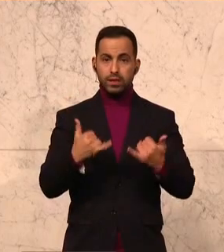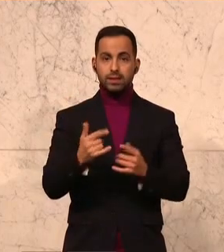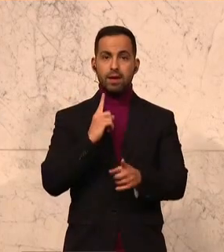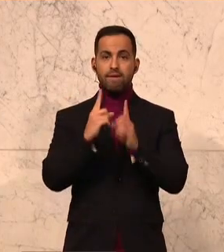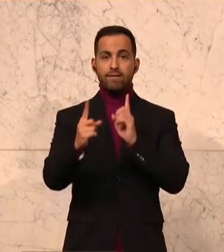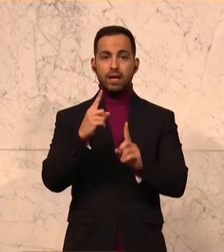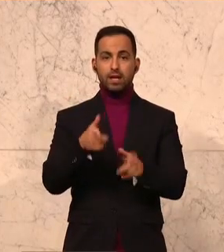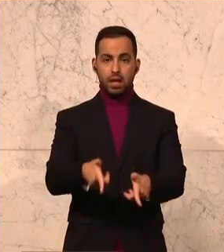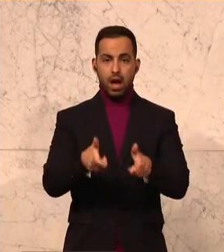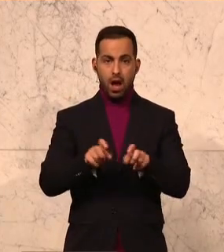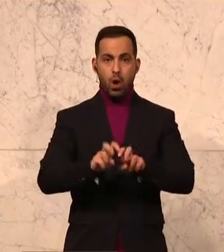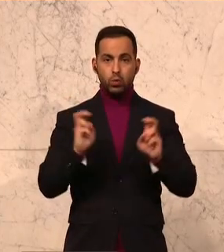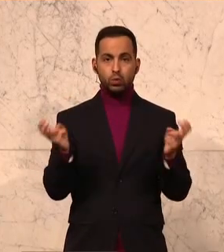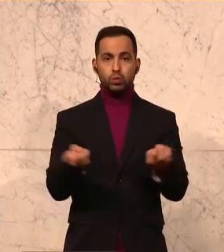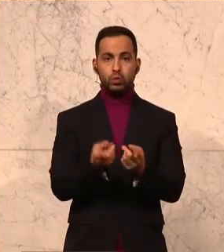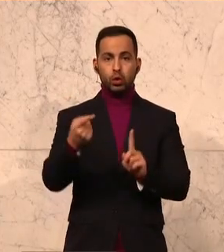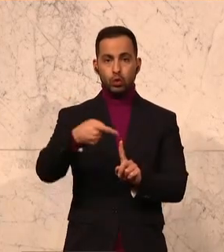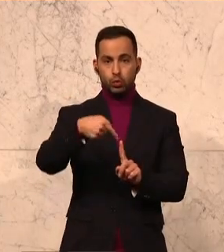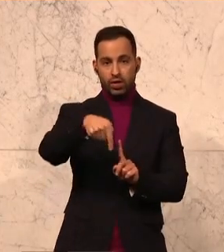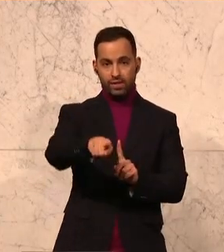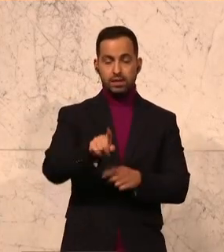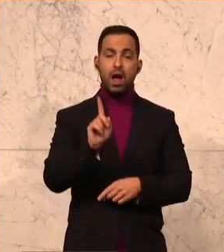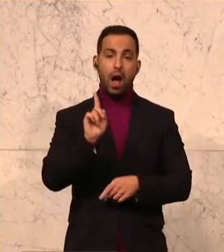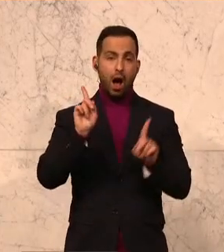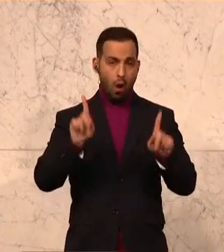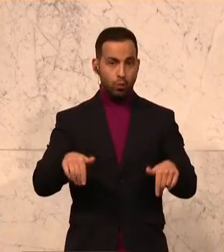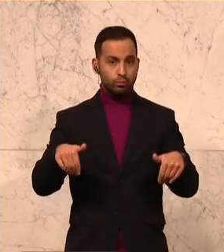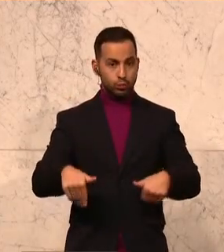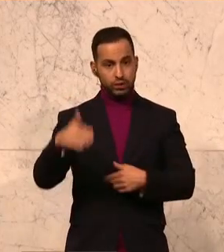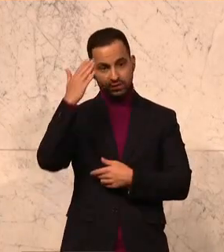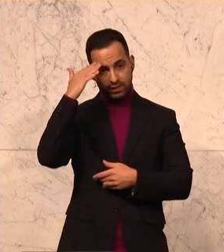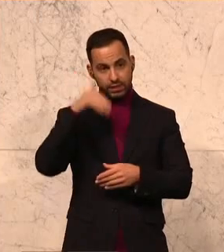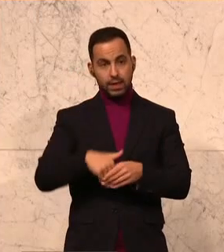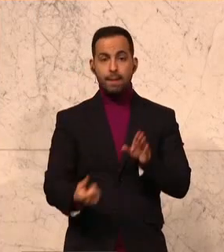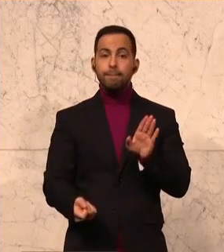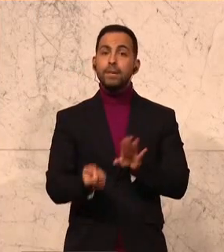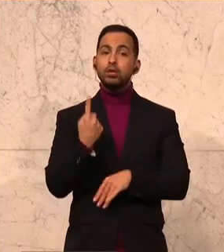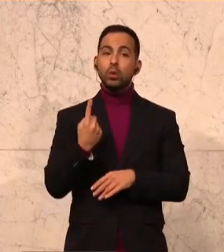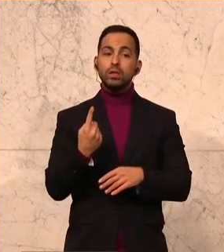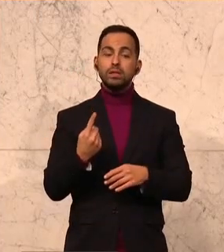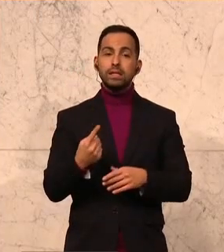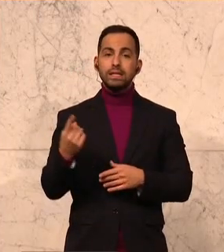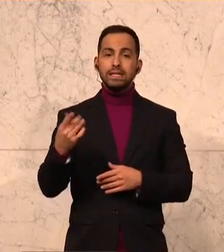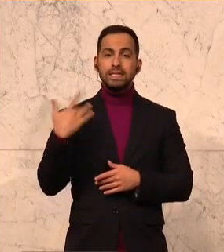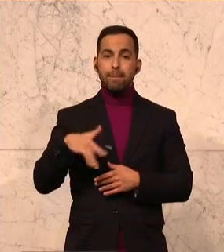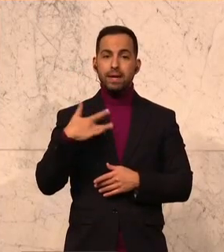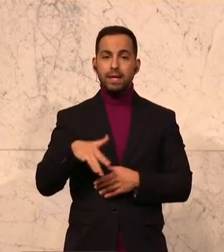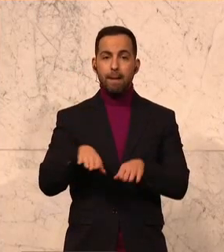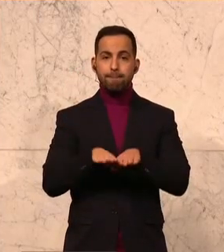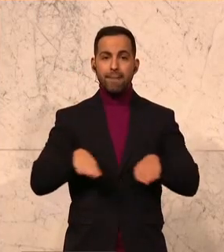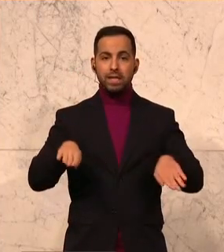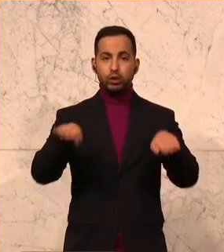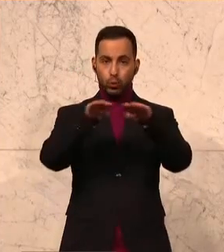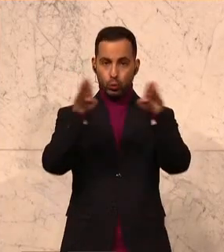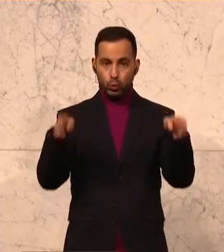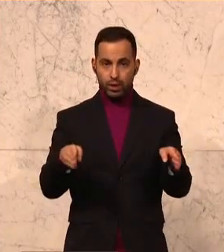Verkehrsausschuss zugewiesen worden ist. Man muss dort auch wissen, bei der ganzen Geschichte, gerade dort Semmering, Basistundel, dieser